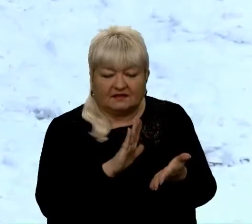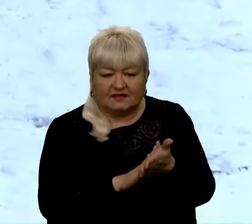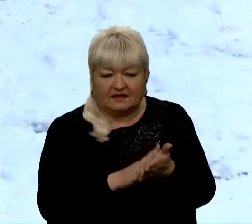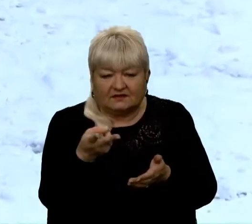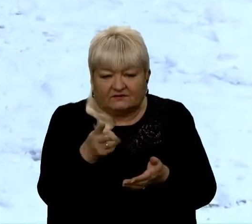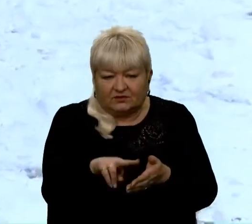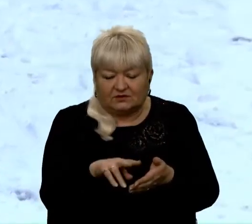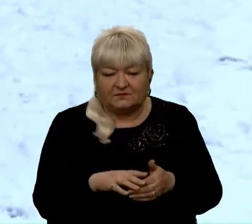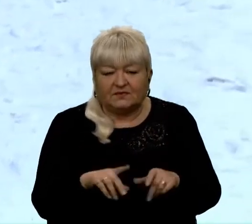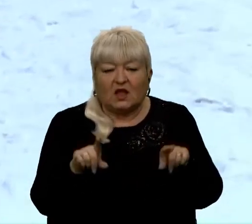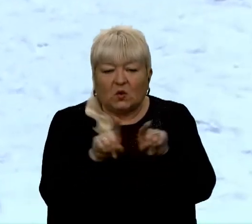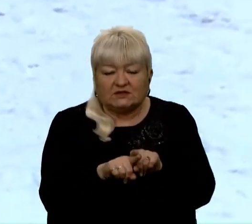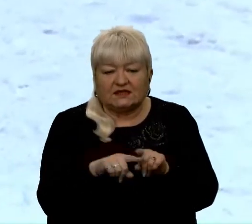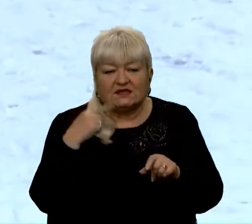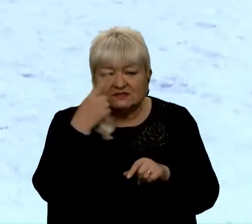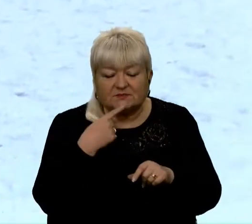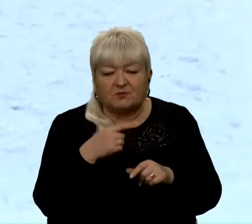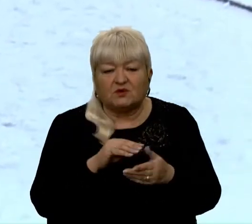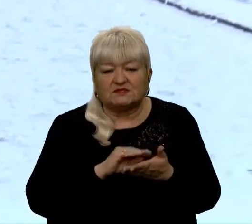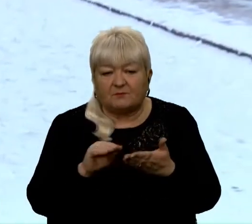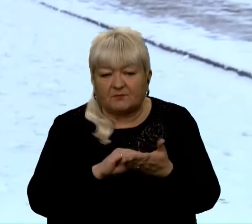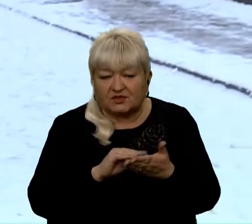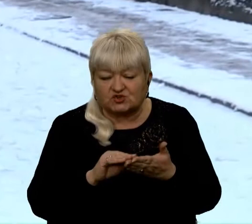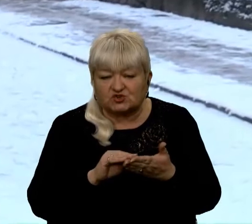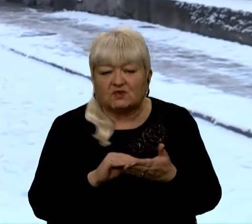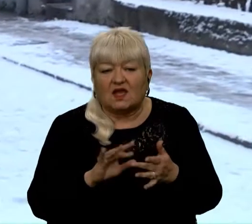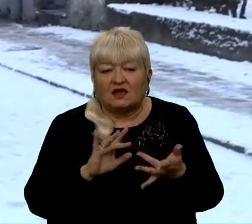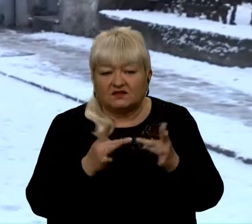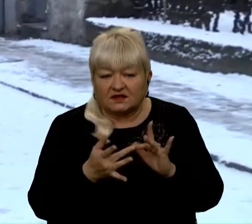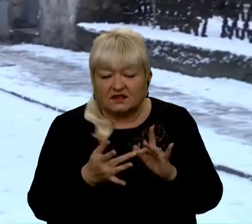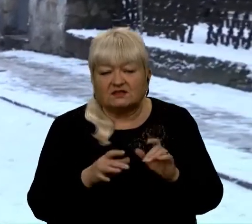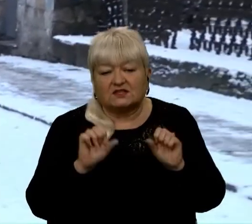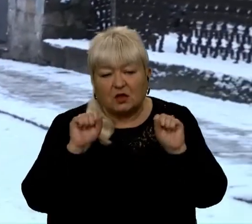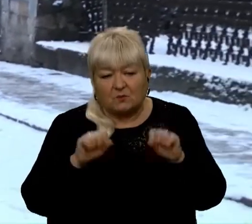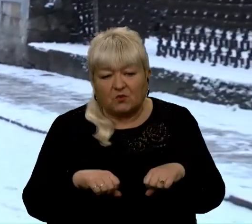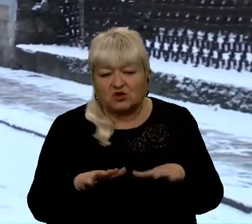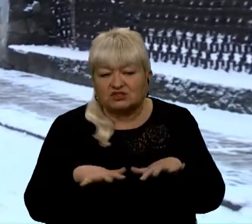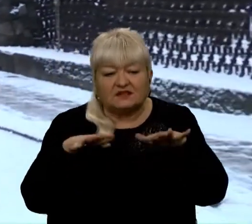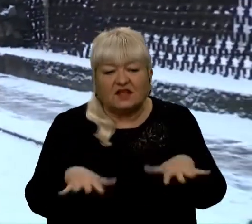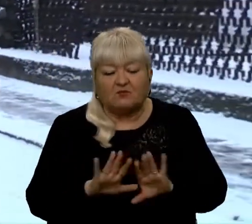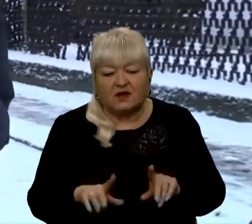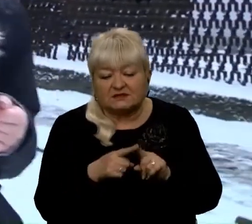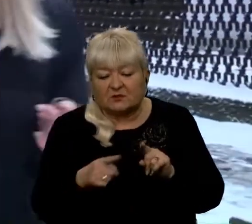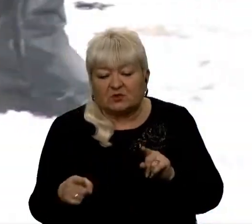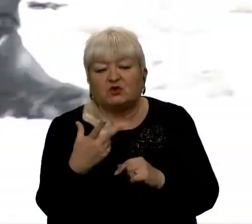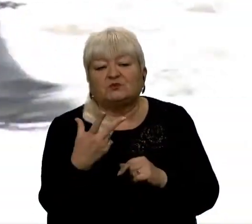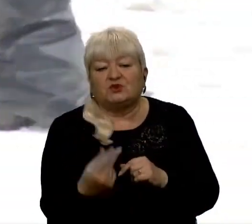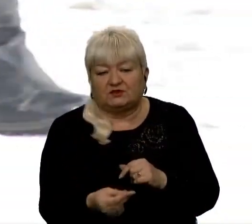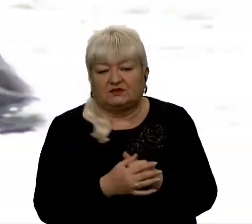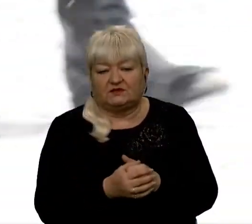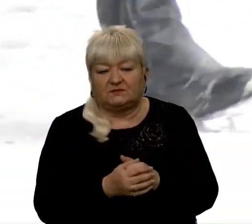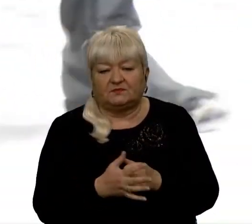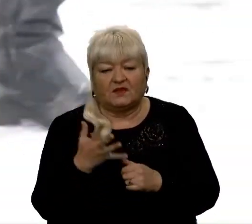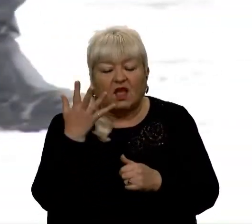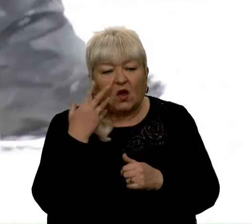У такий спосіб пишуть на форумах з порадами, зможете втриматись на льоді та не впасти протягом трьох днів. Коли ж